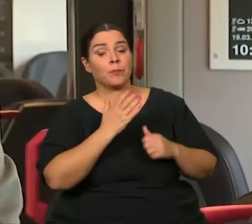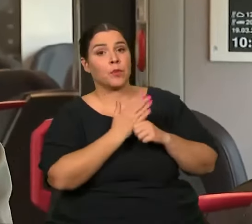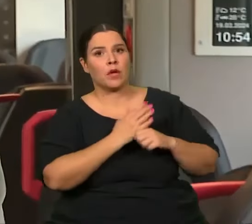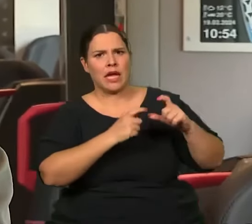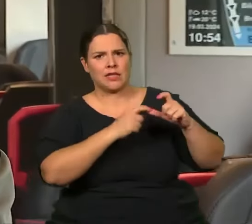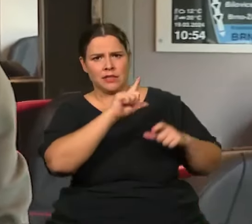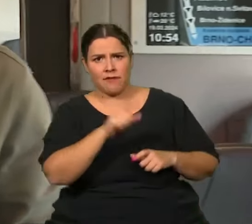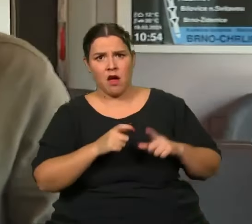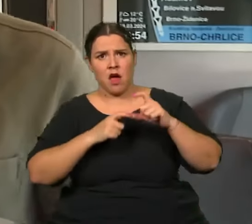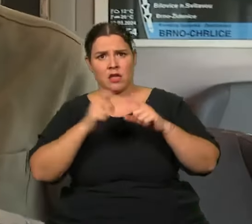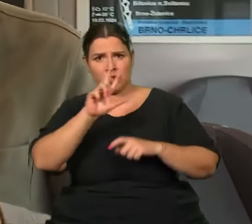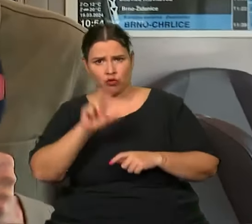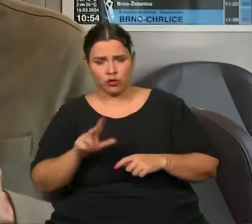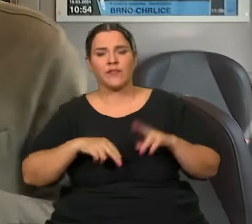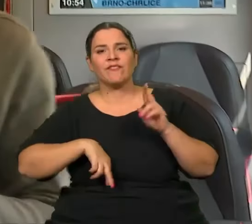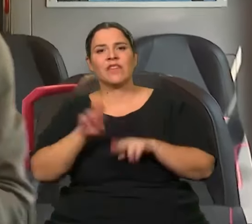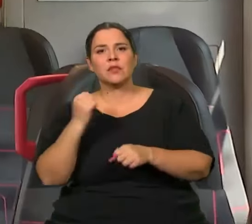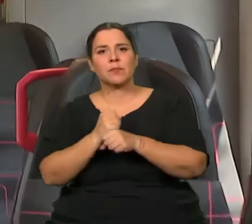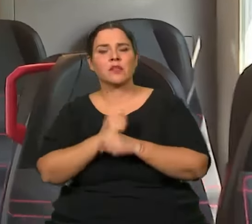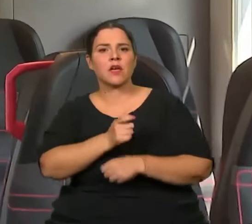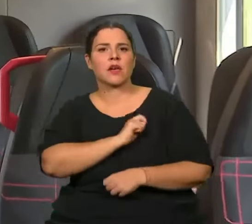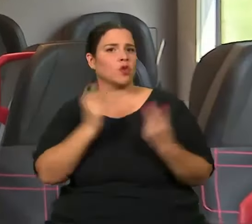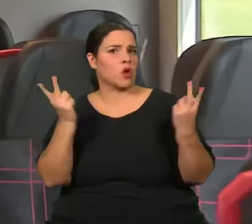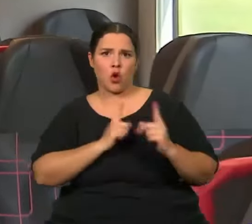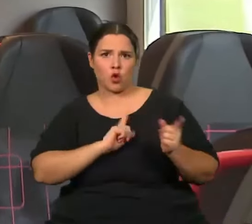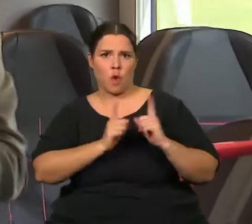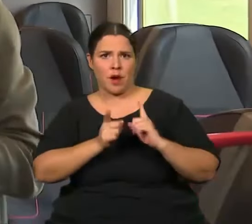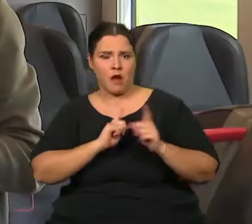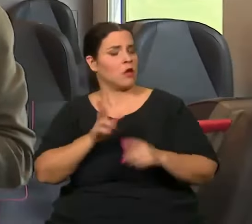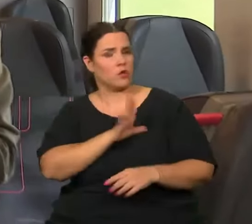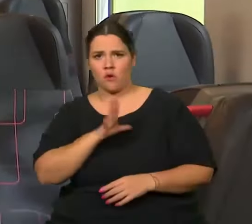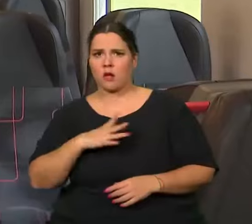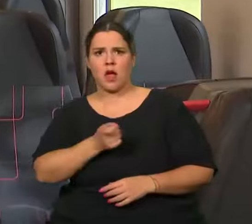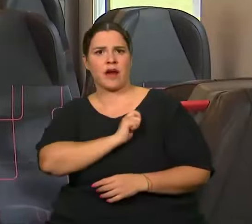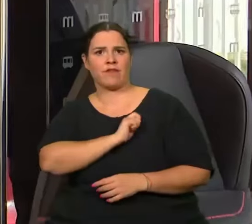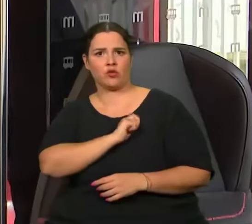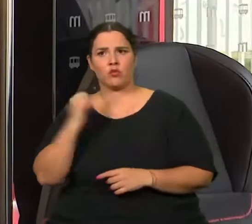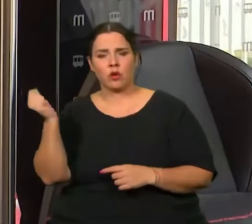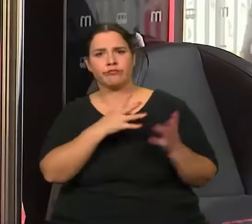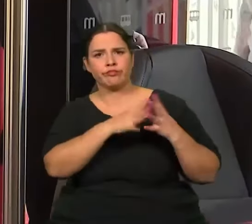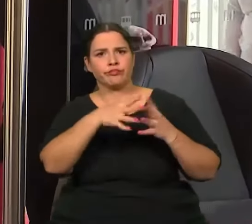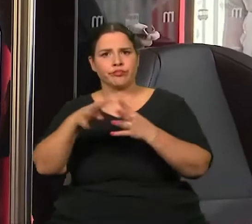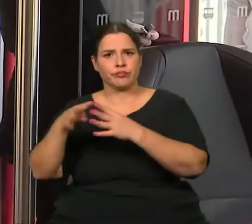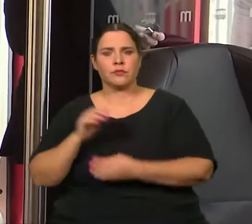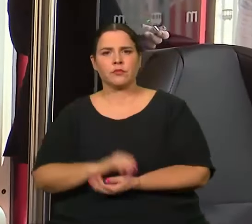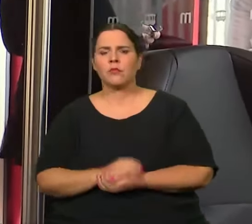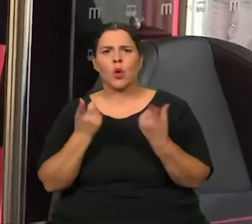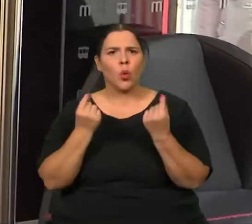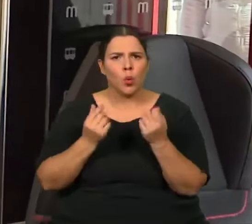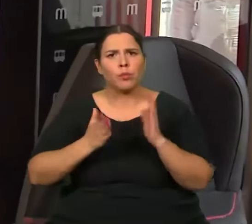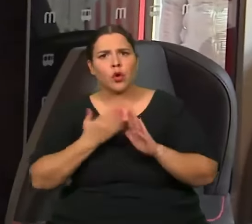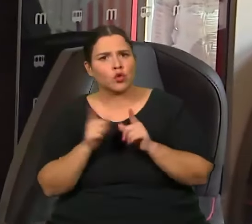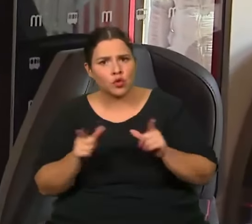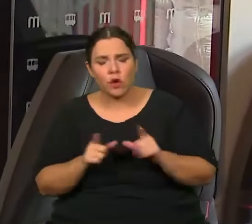S3, práci by po nich převzaly revizoři. Revize jízdenek by probíhala podobně jako v městské hrobanné dopravě. Důvody jsou podle vedení dopravní